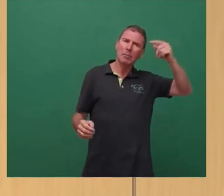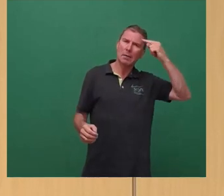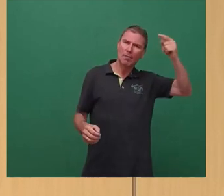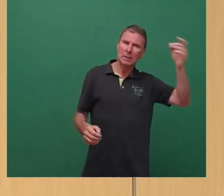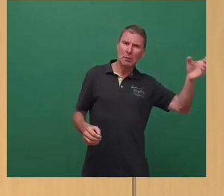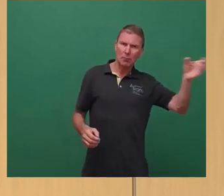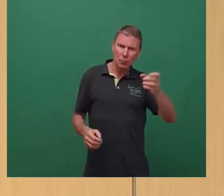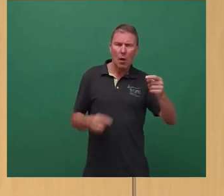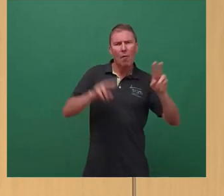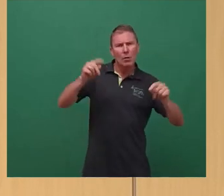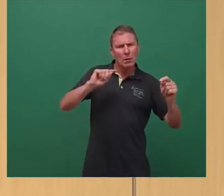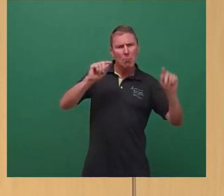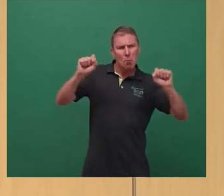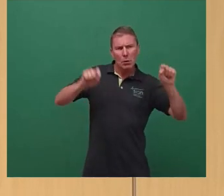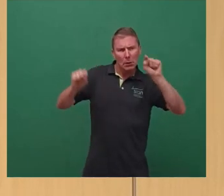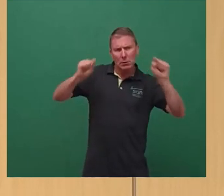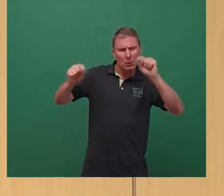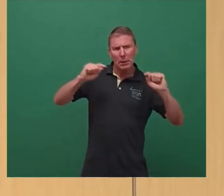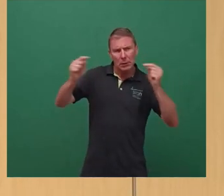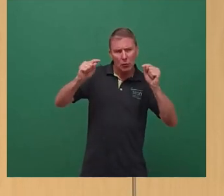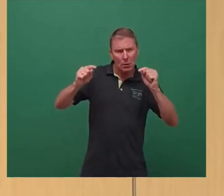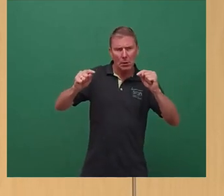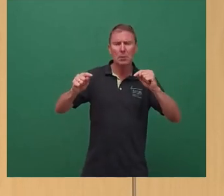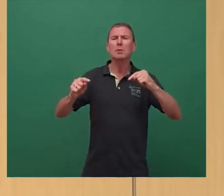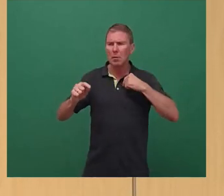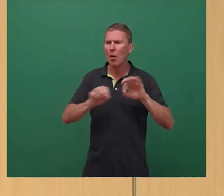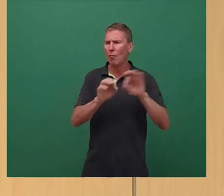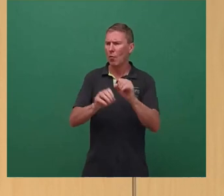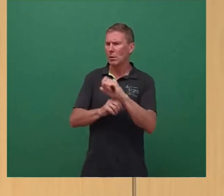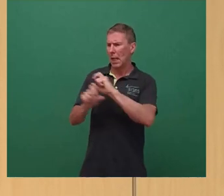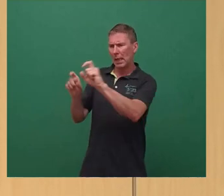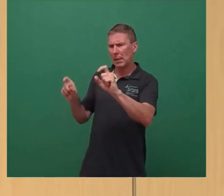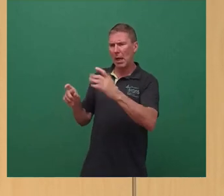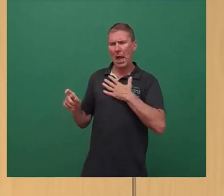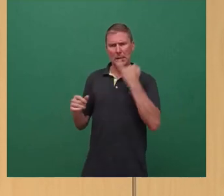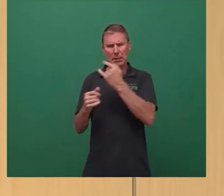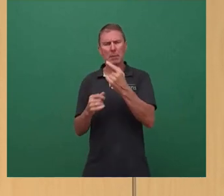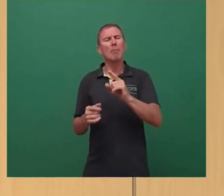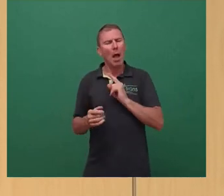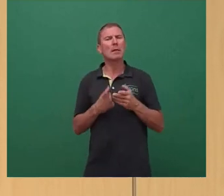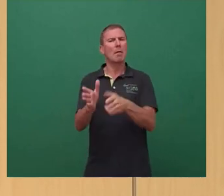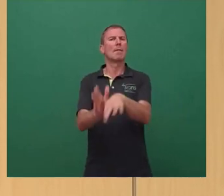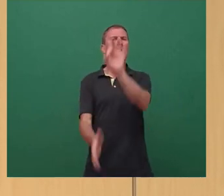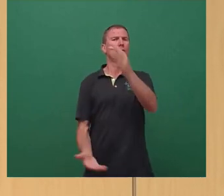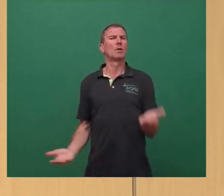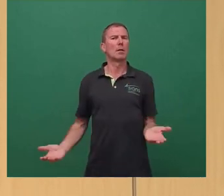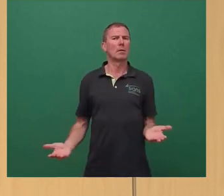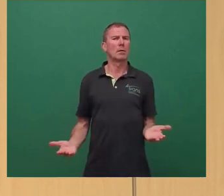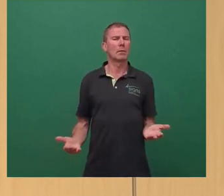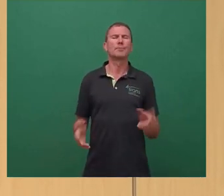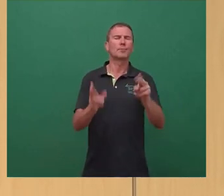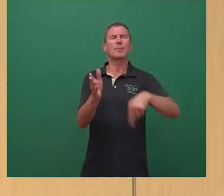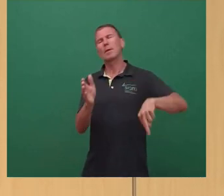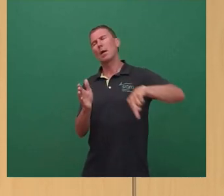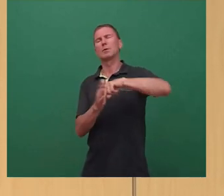diskutiert und dann mit eigenen Erfahrungen, kompetenter Führungsriege und weiteren Ideen einen eigenen Weg gefunden. Aber zurück zur DVB.